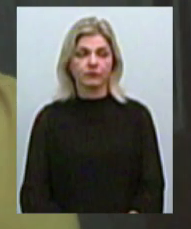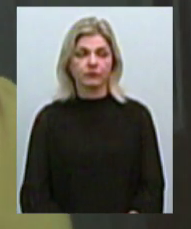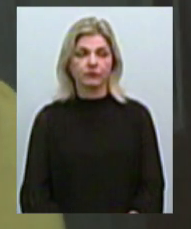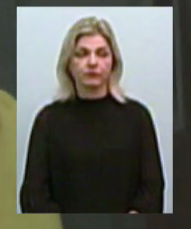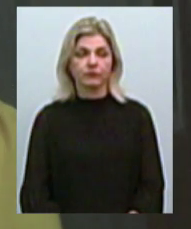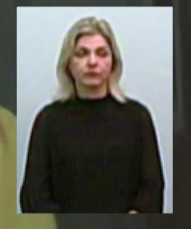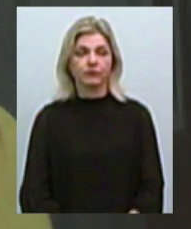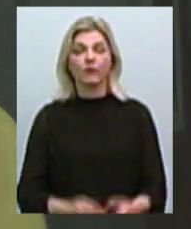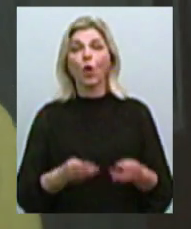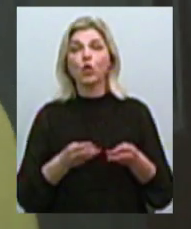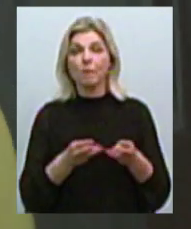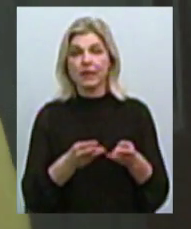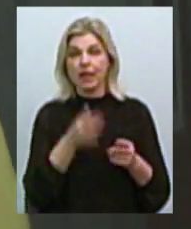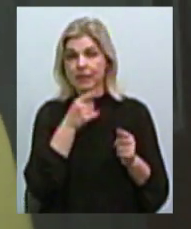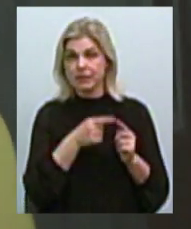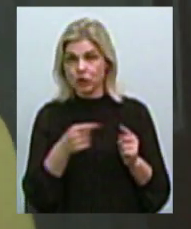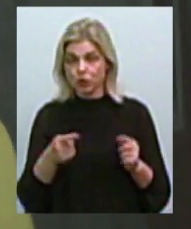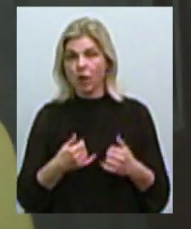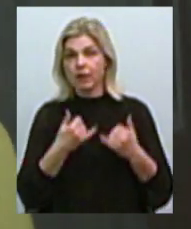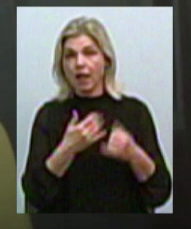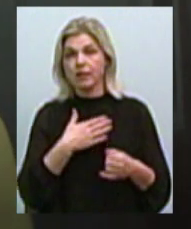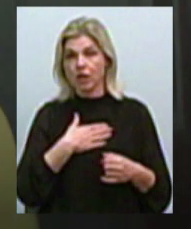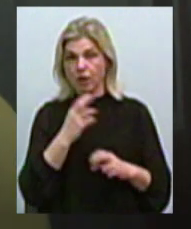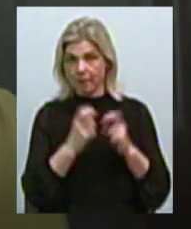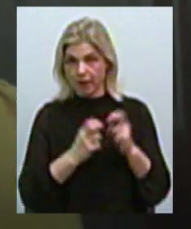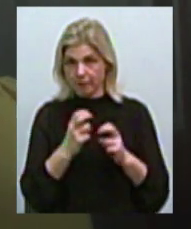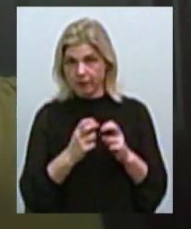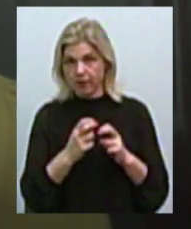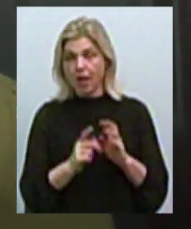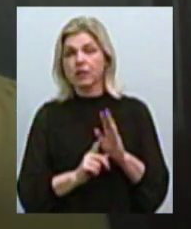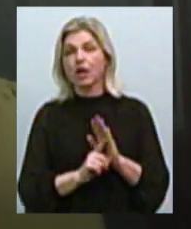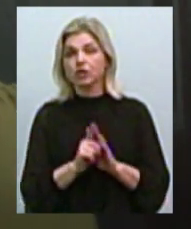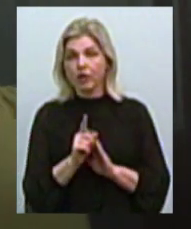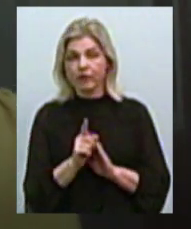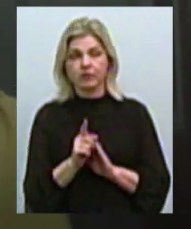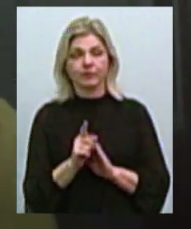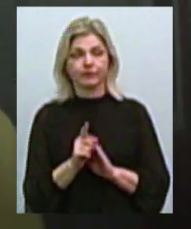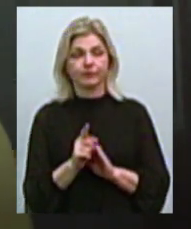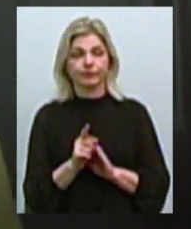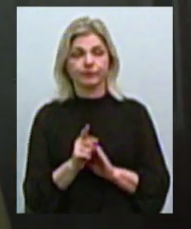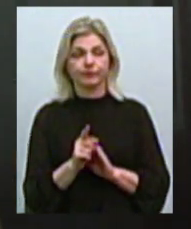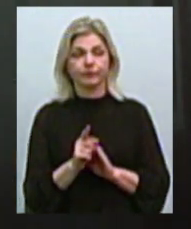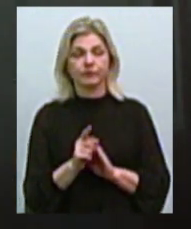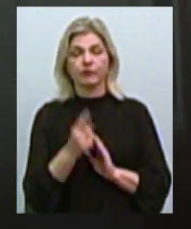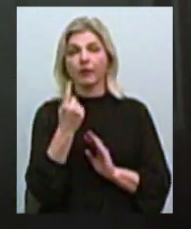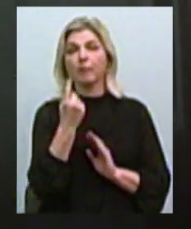Опалювальний сезон для нашого підприємства розпочався з 1 листопада